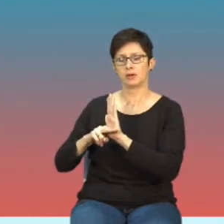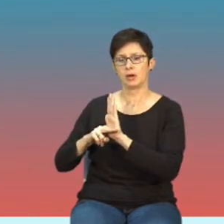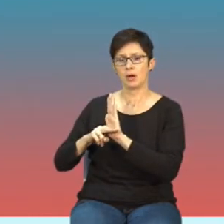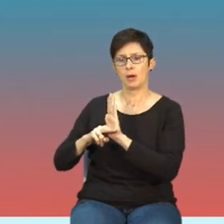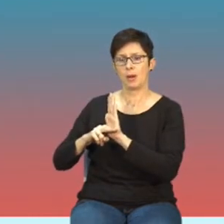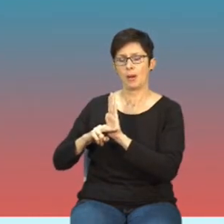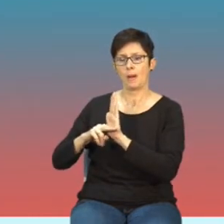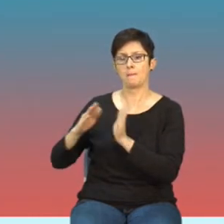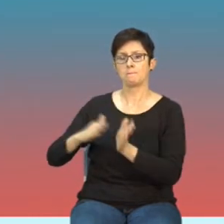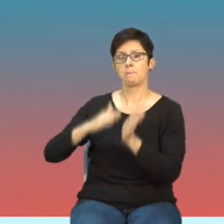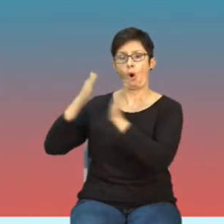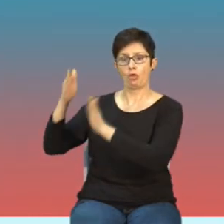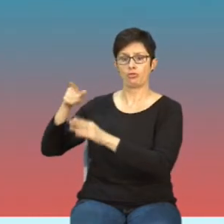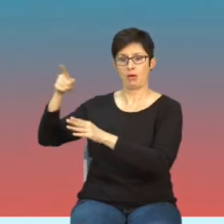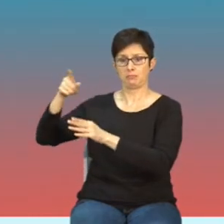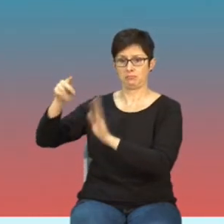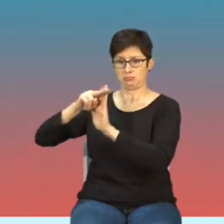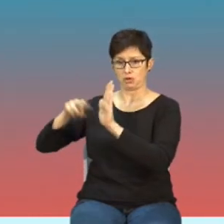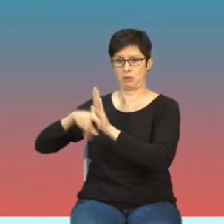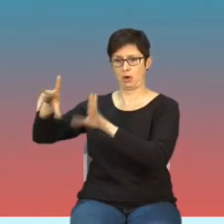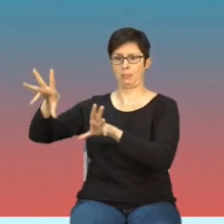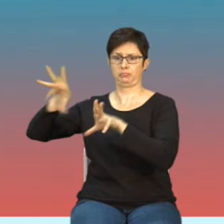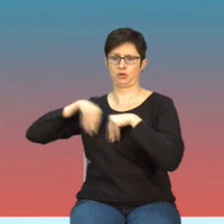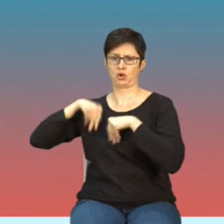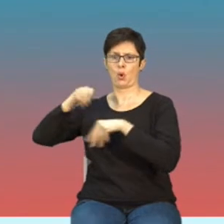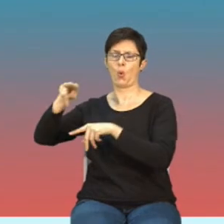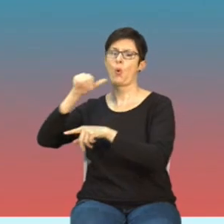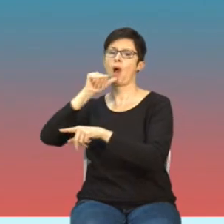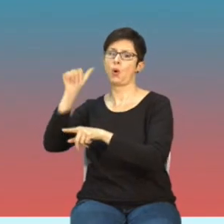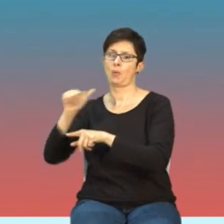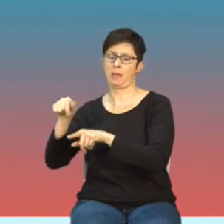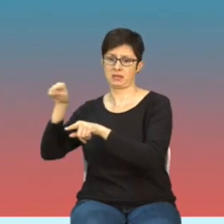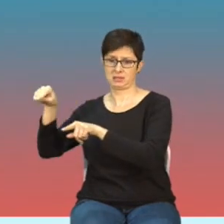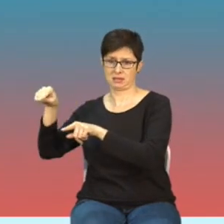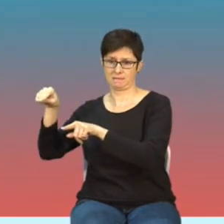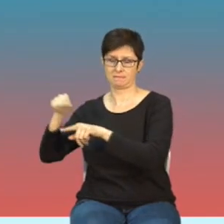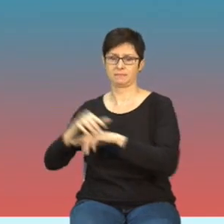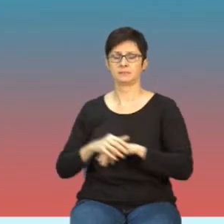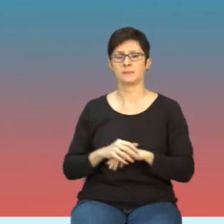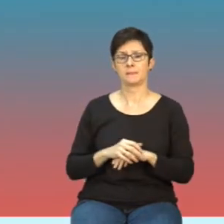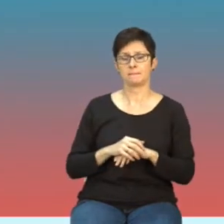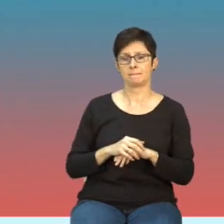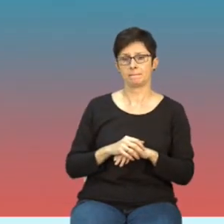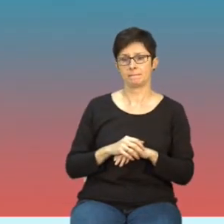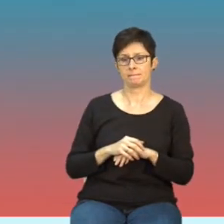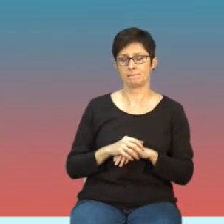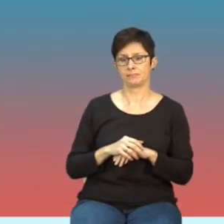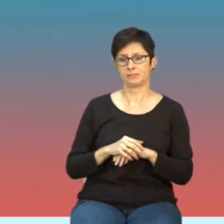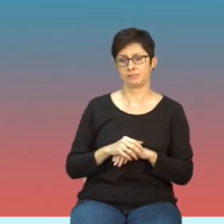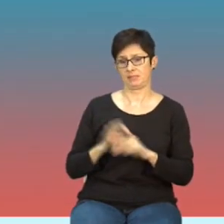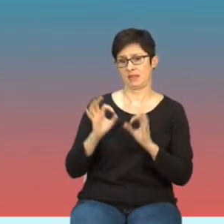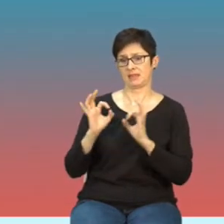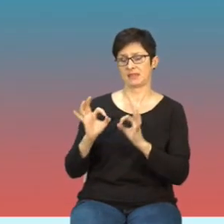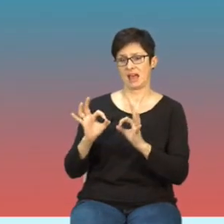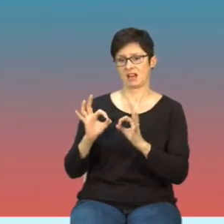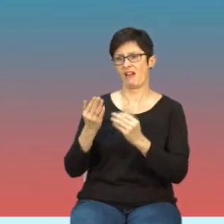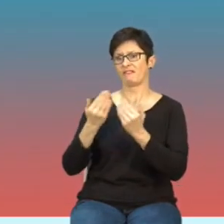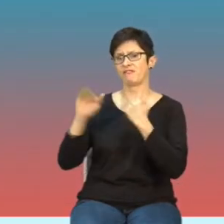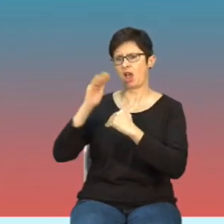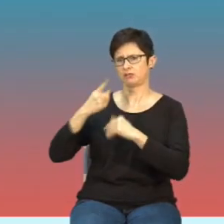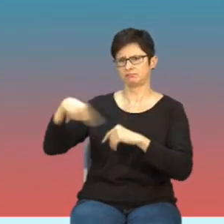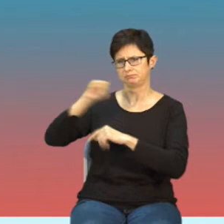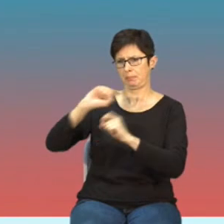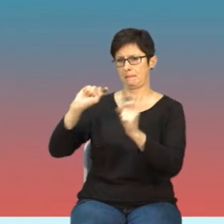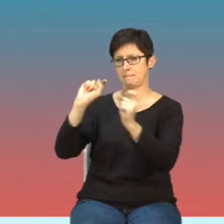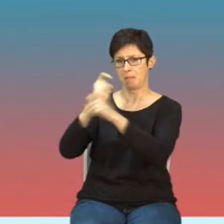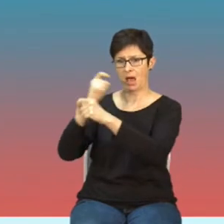zostały przyjęte przez Unię Europejską. Także w zasadzie w tej chwili w większości krajów